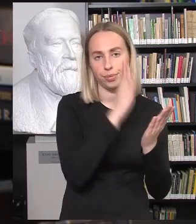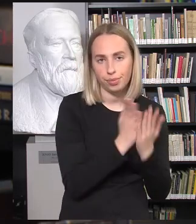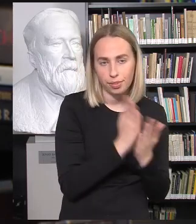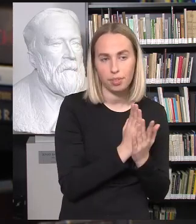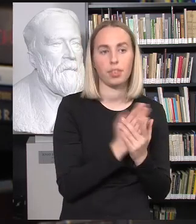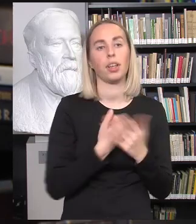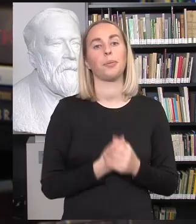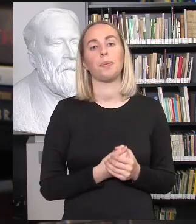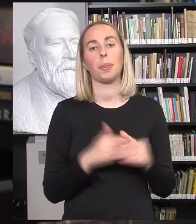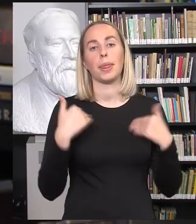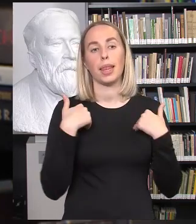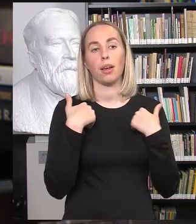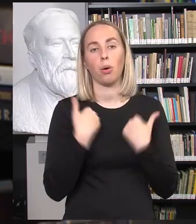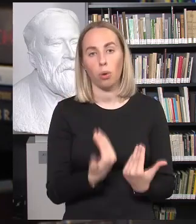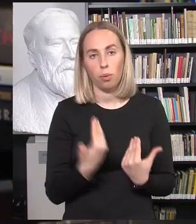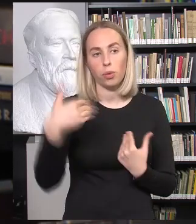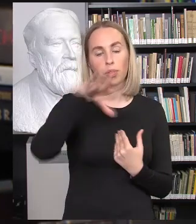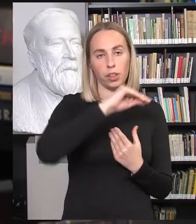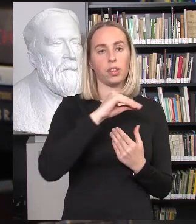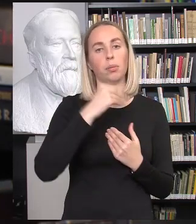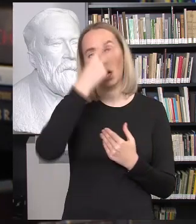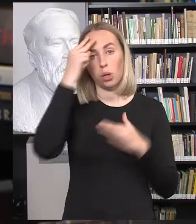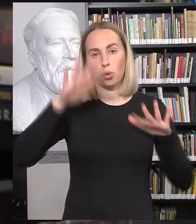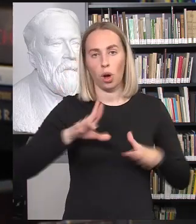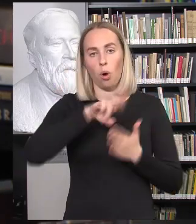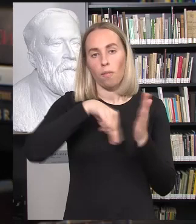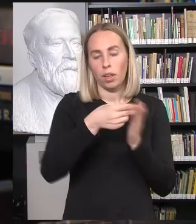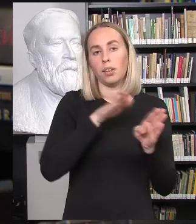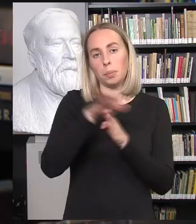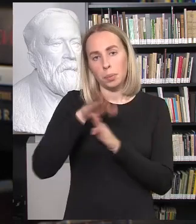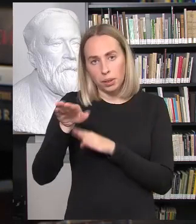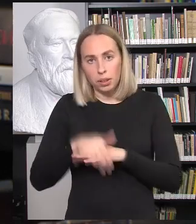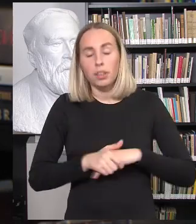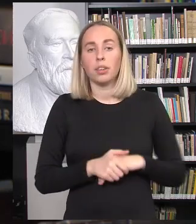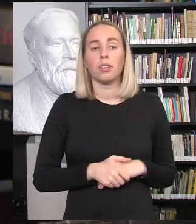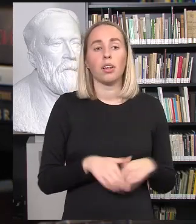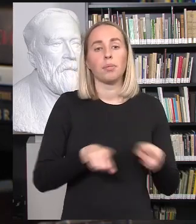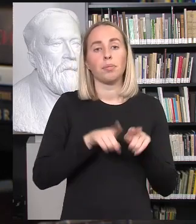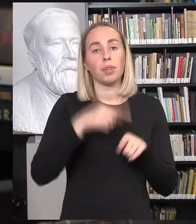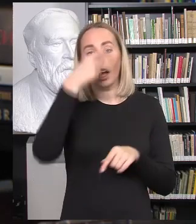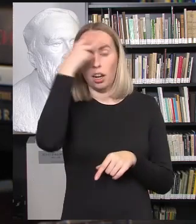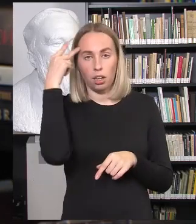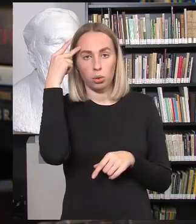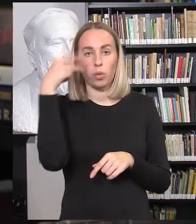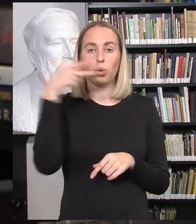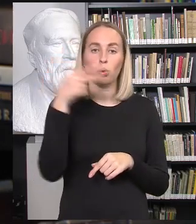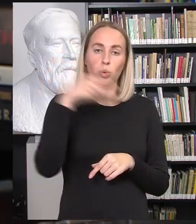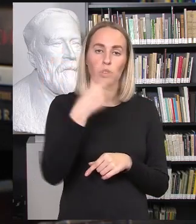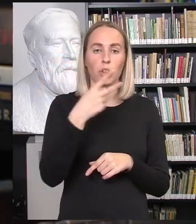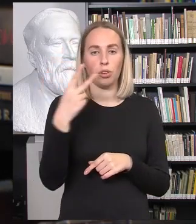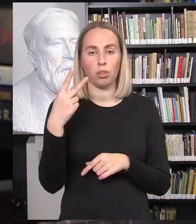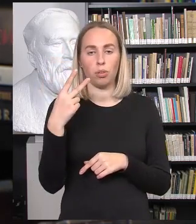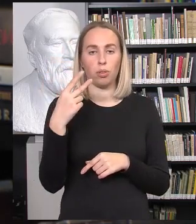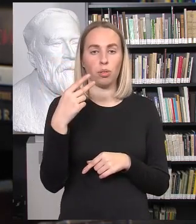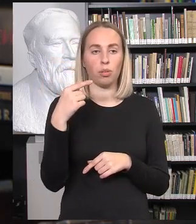linkiu konvenciją atinkamai gyveninti Lietuvoje, kad ta ambicija, kurią Lietuva pasikė nuo 22 metų tapdama